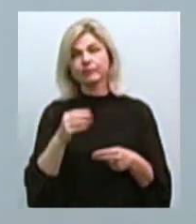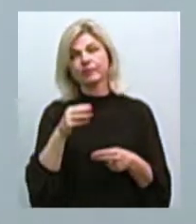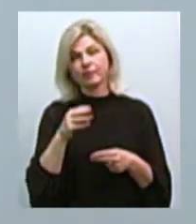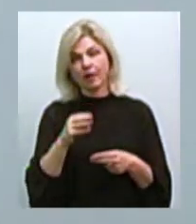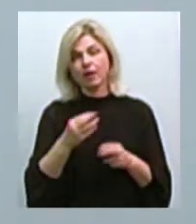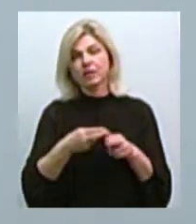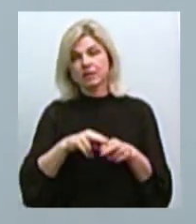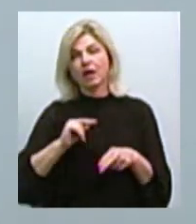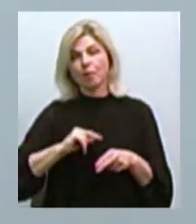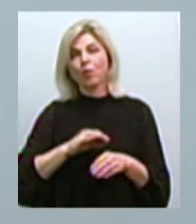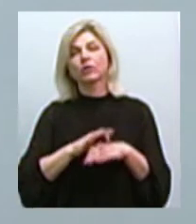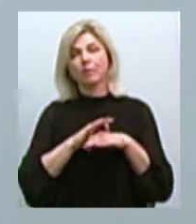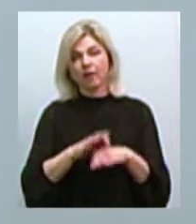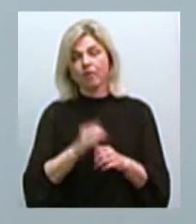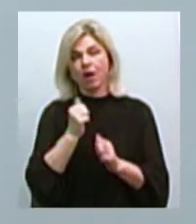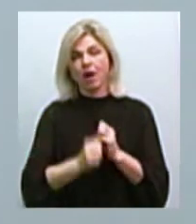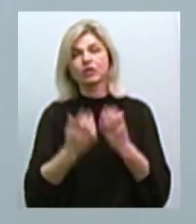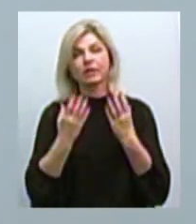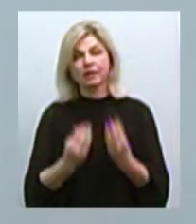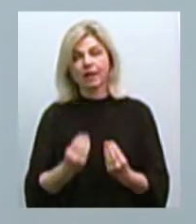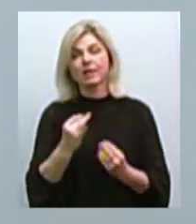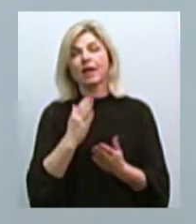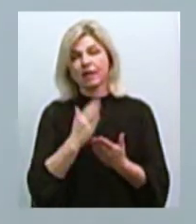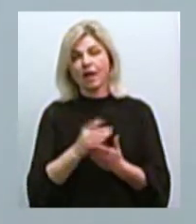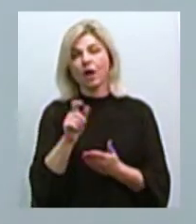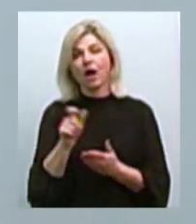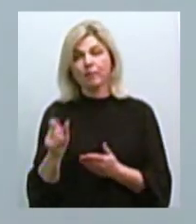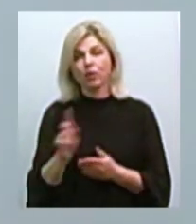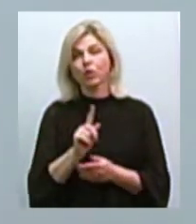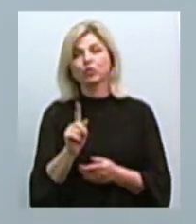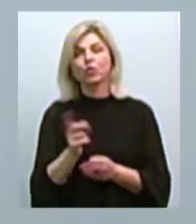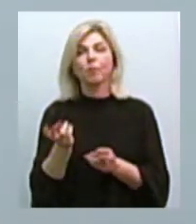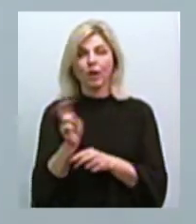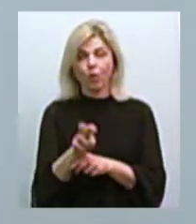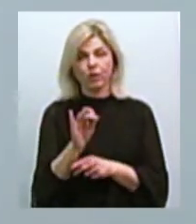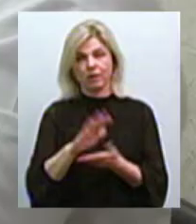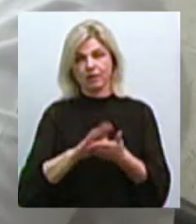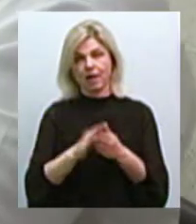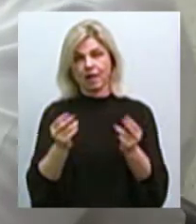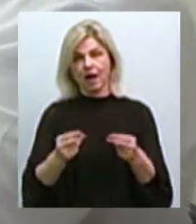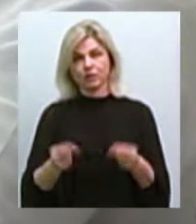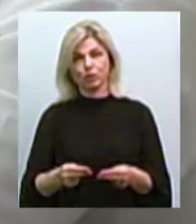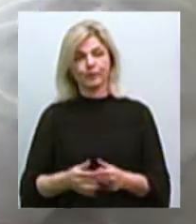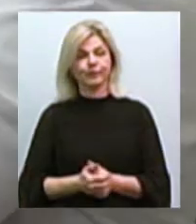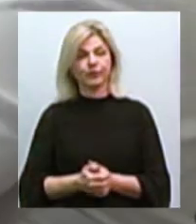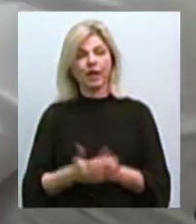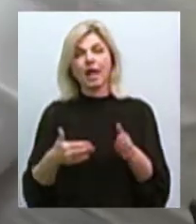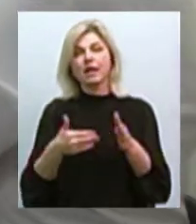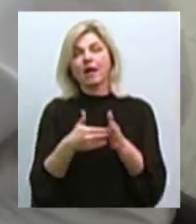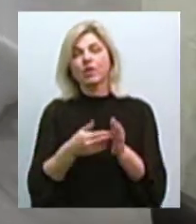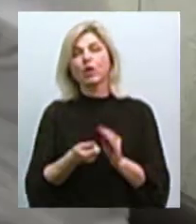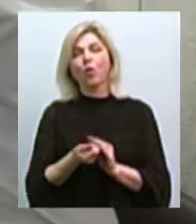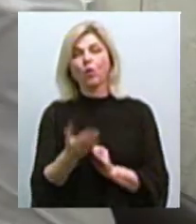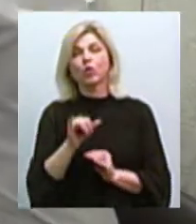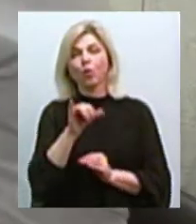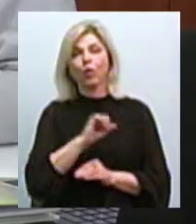проводиться, вона проводиться кожен день. І кожен день є пацієнти, які приходять і укладають декларацію. Гранична кількість пацієнтів у терапевта